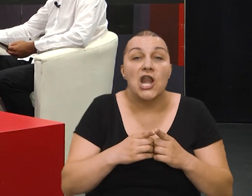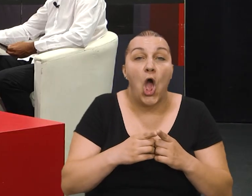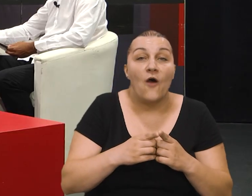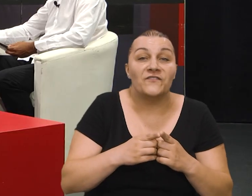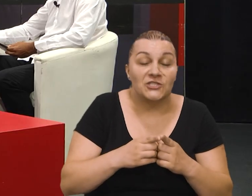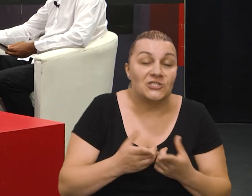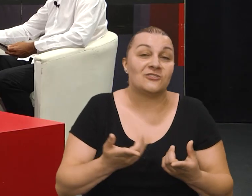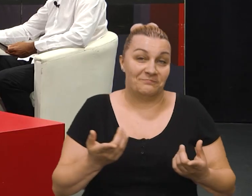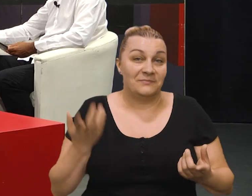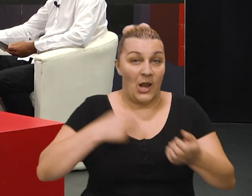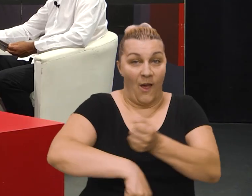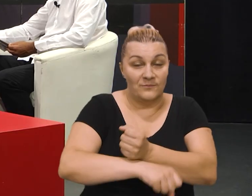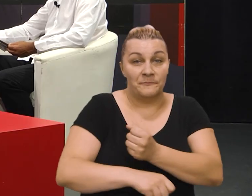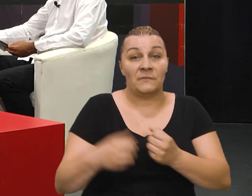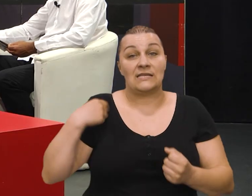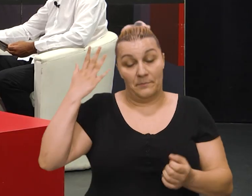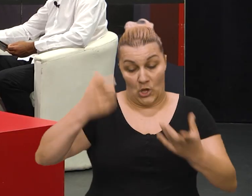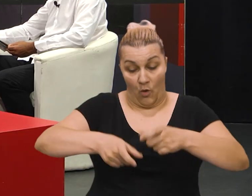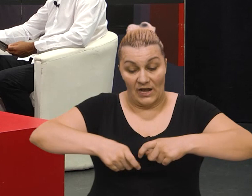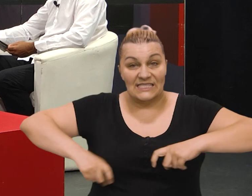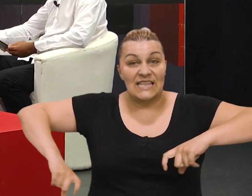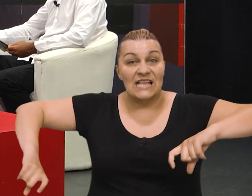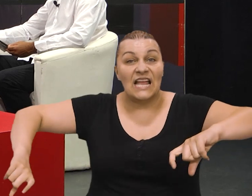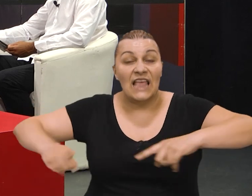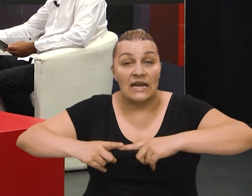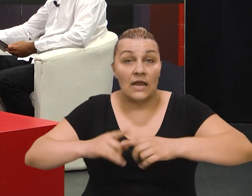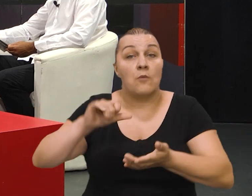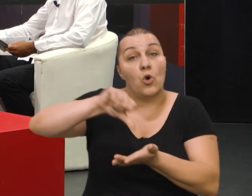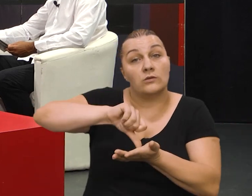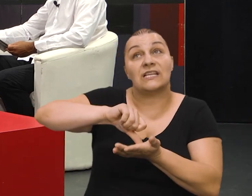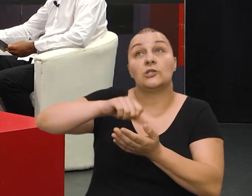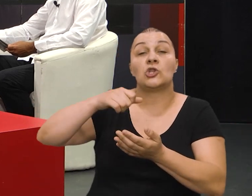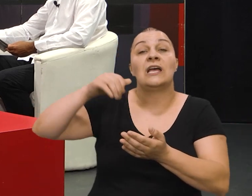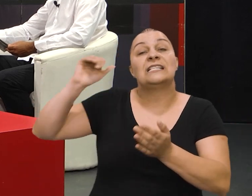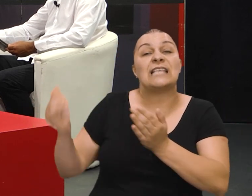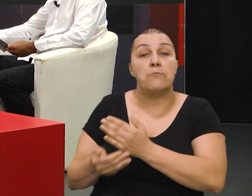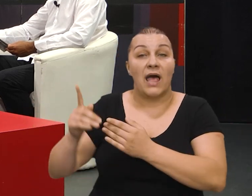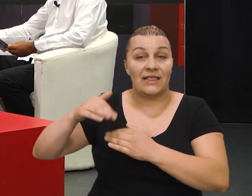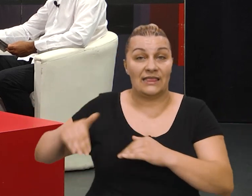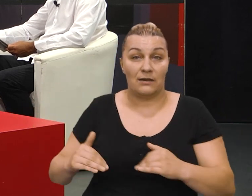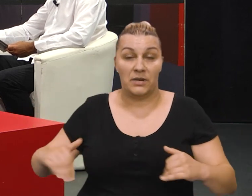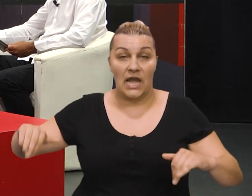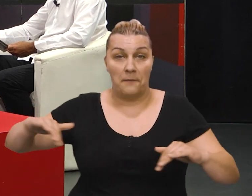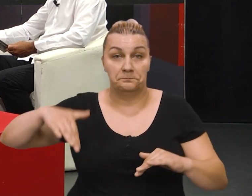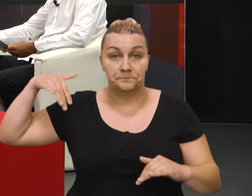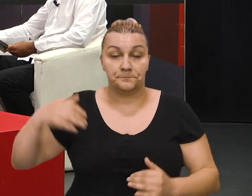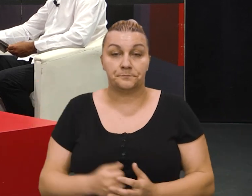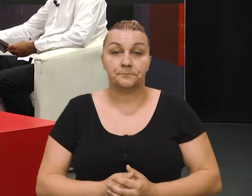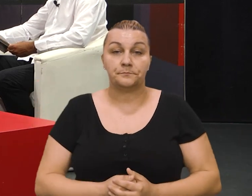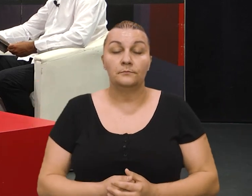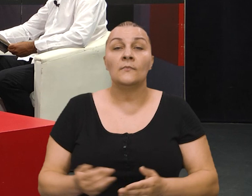Tako je, i bio sam, evo ima prigod da dogude na Tartan stazi, znači, točno po središtu zapadne tribine. Da,